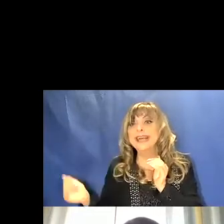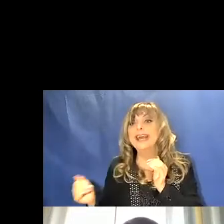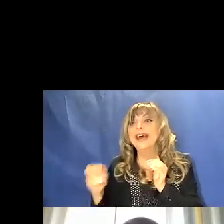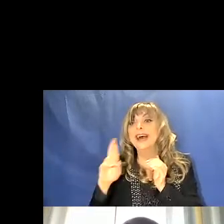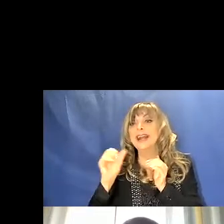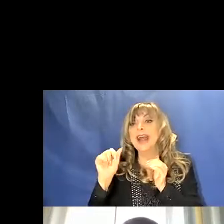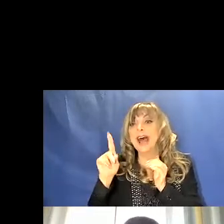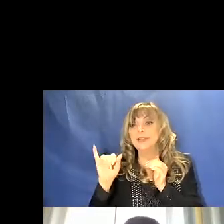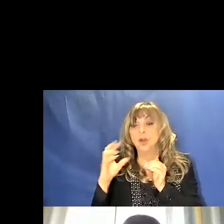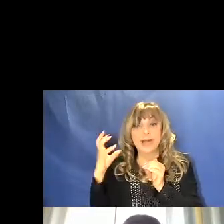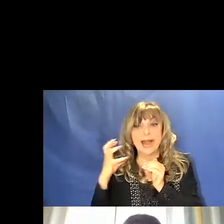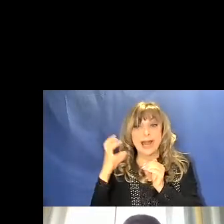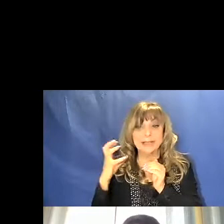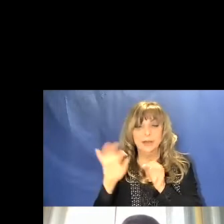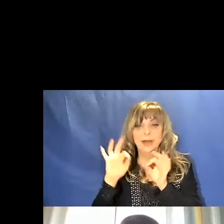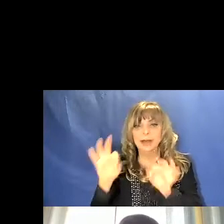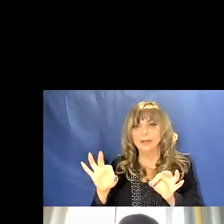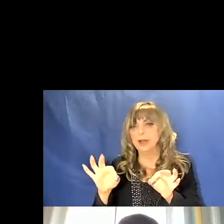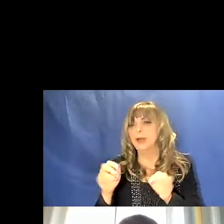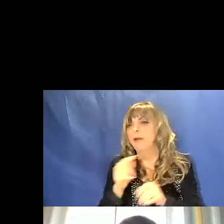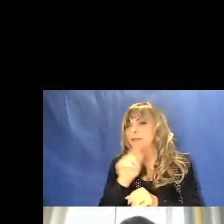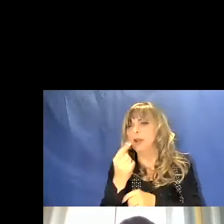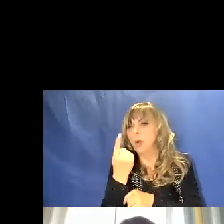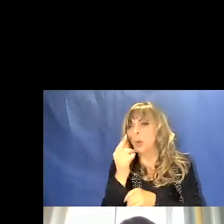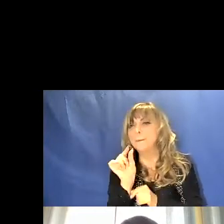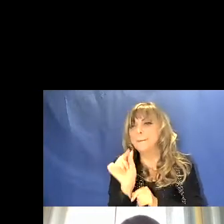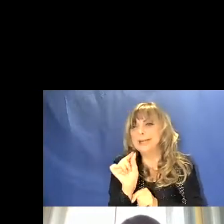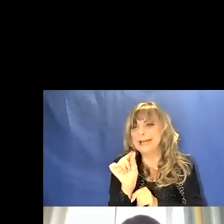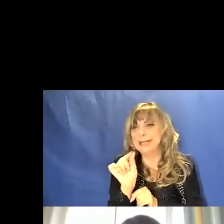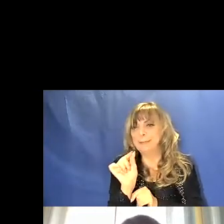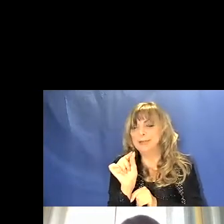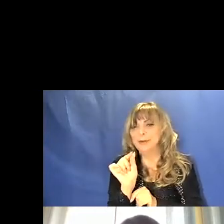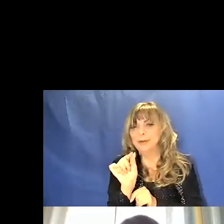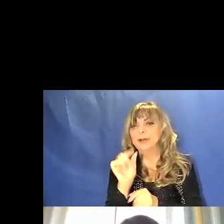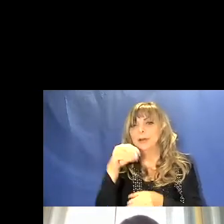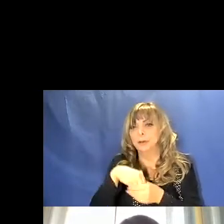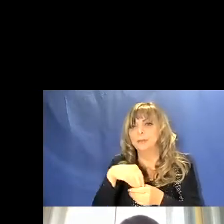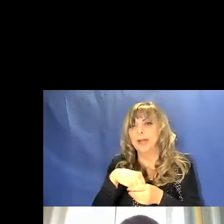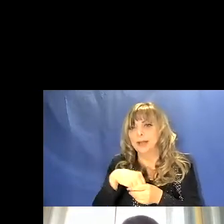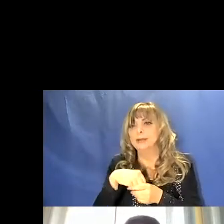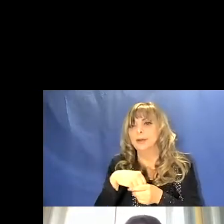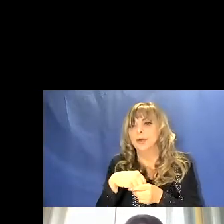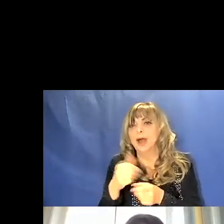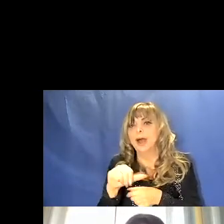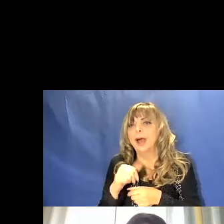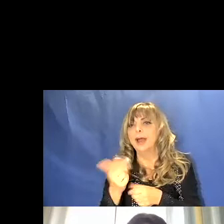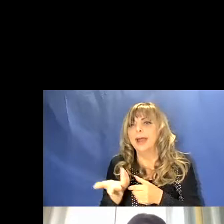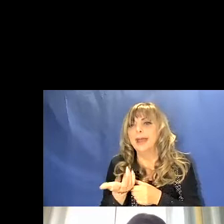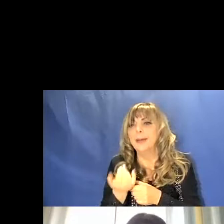arrivano sino a circa un millimetro e comprendono anche quelle che chiamiamo